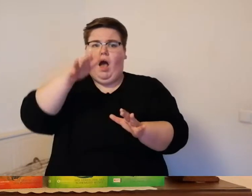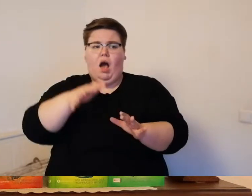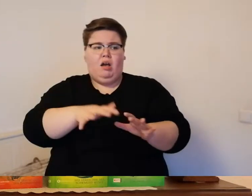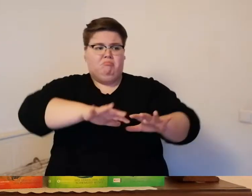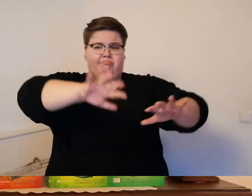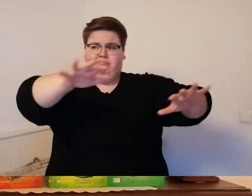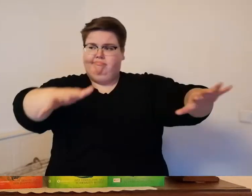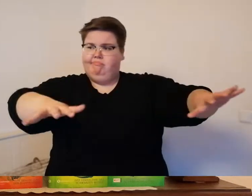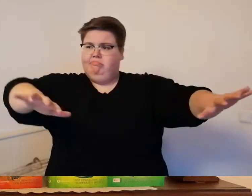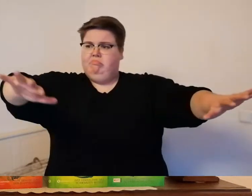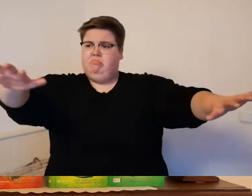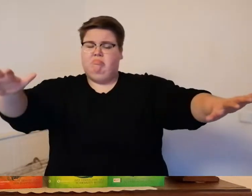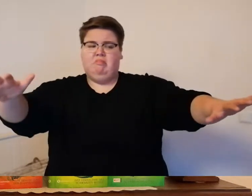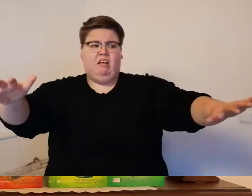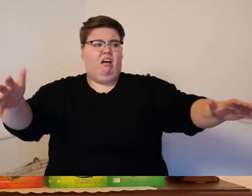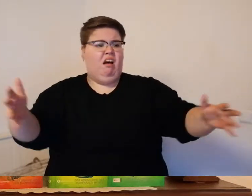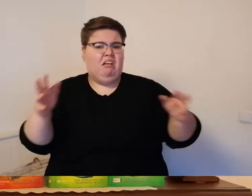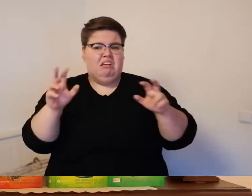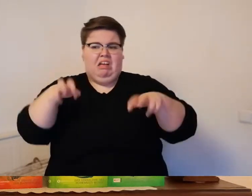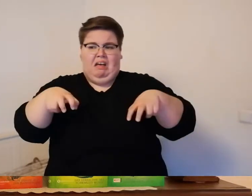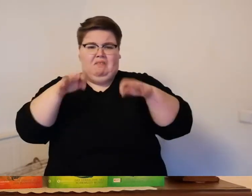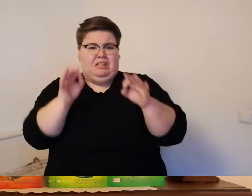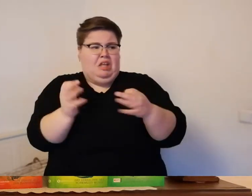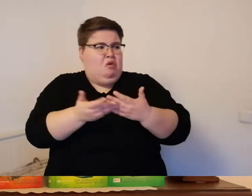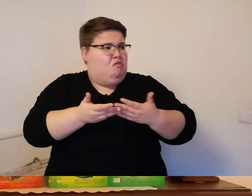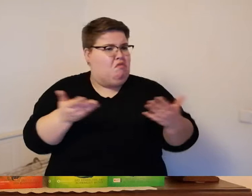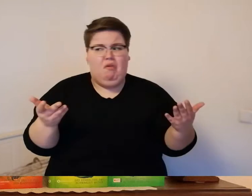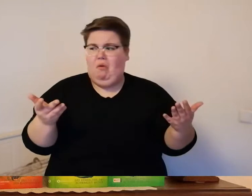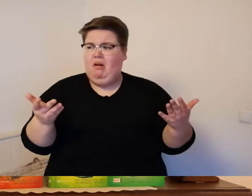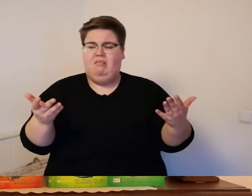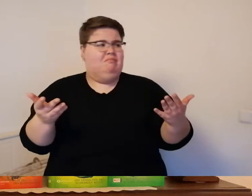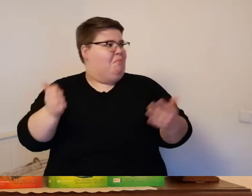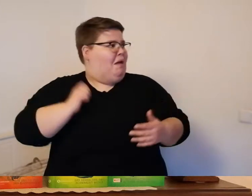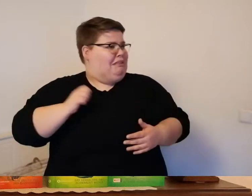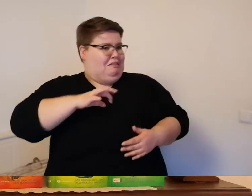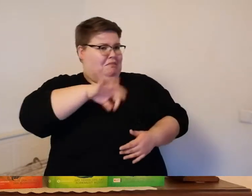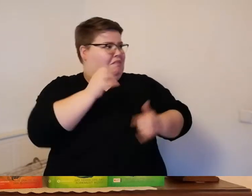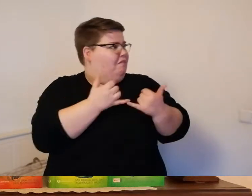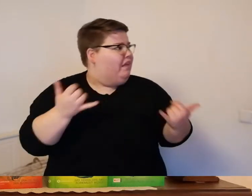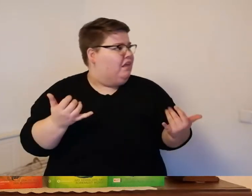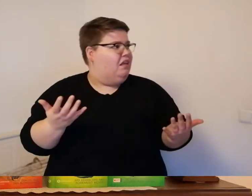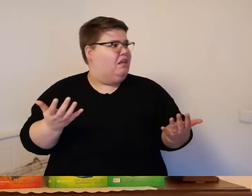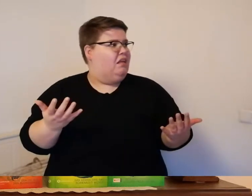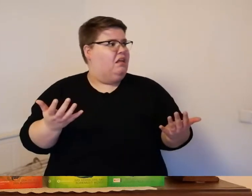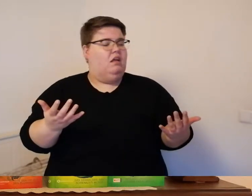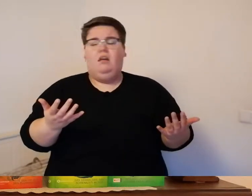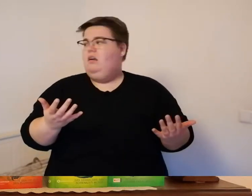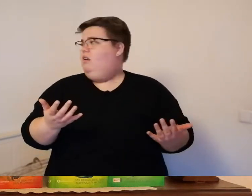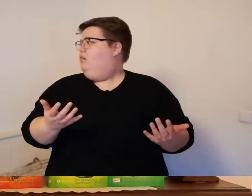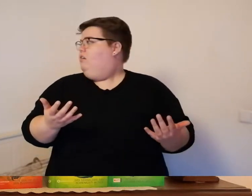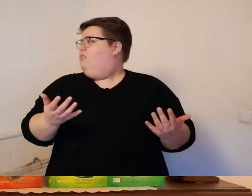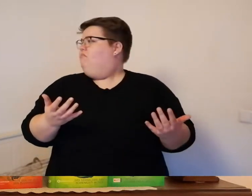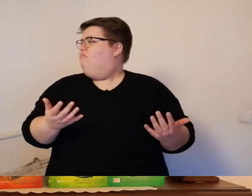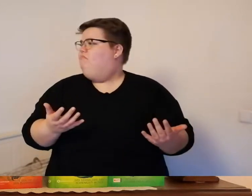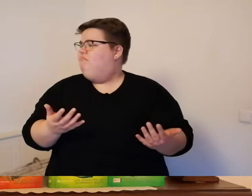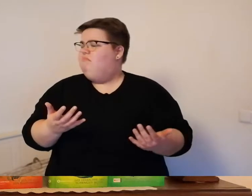der greif konnte auf jeden davon geflogen sein wie sollen wir die mädchen jemals wiederfinden bank betrachtete die